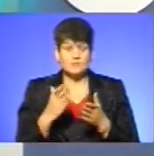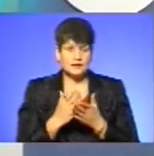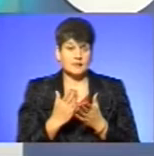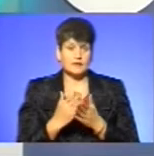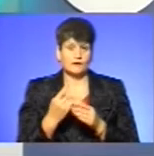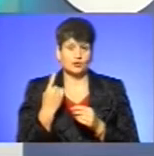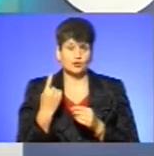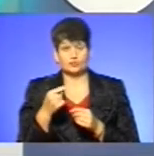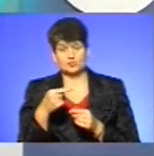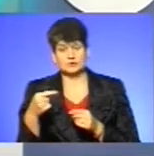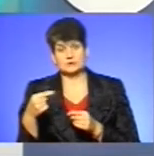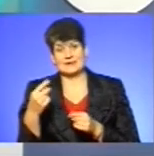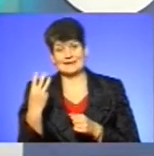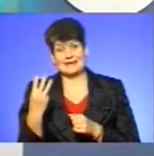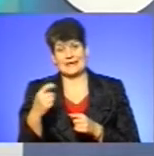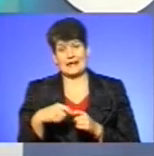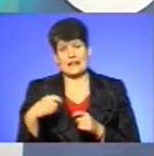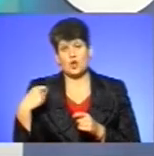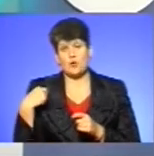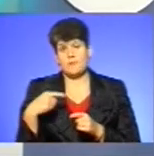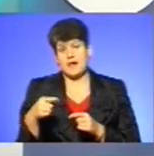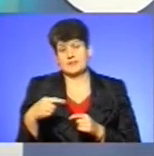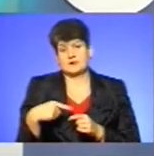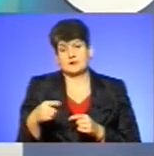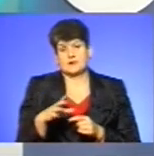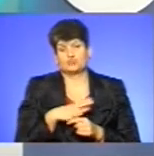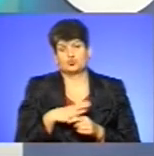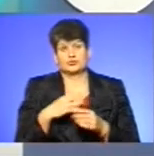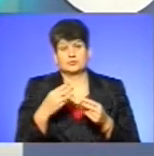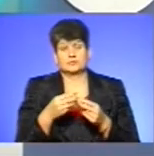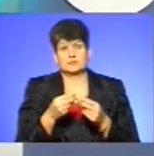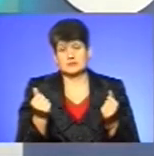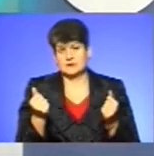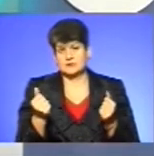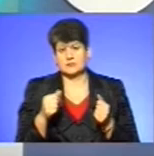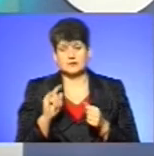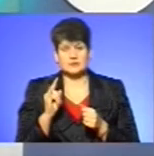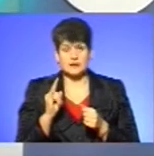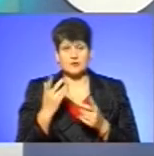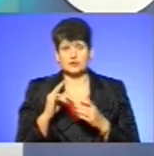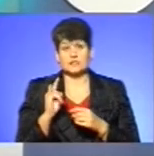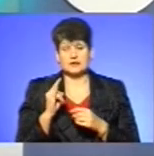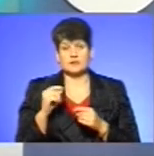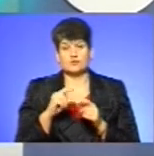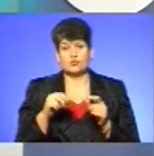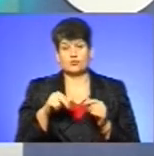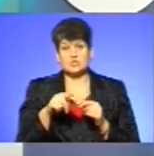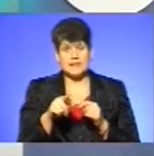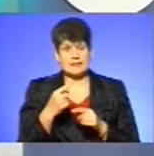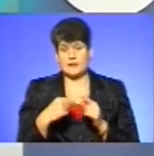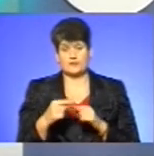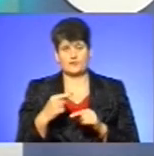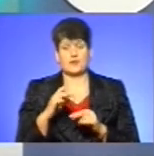три кілометри в радіусі, де відбулося зникнення дитини. Якщо, для прикладу, дитина пішла до школи і додому не повернулася. Тобто, як